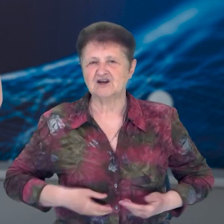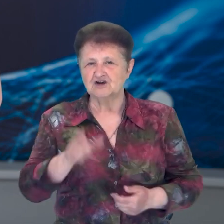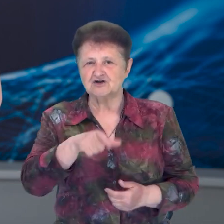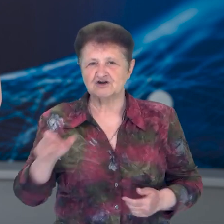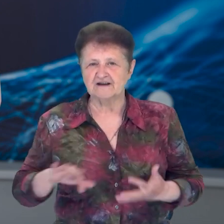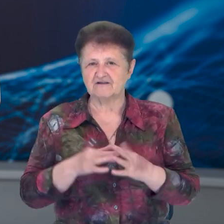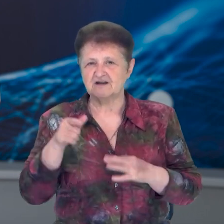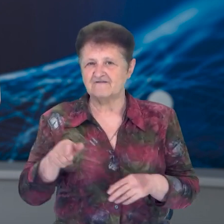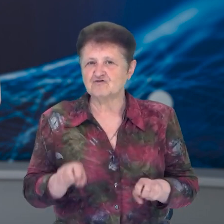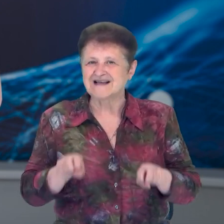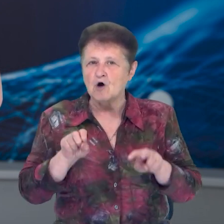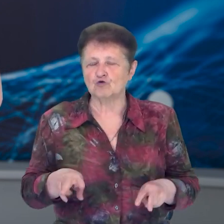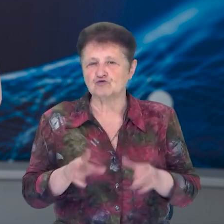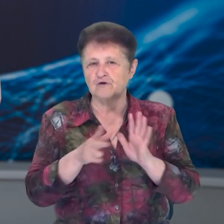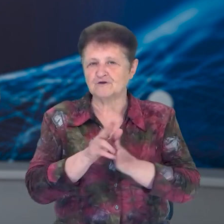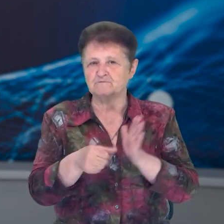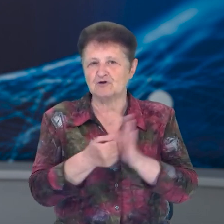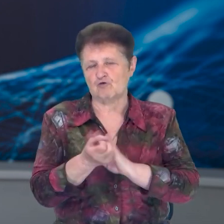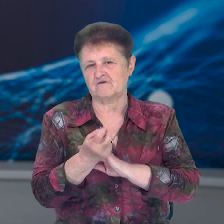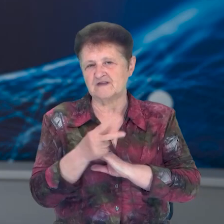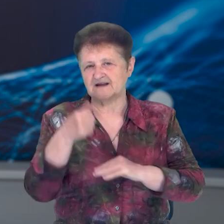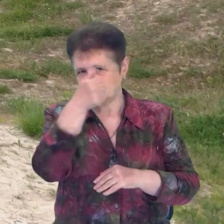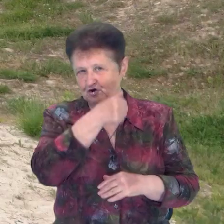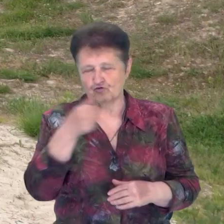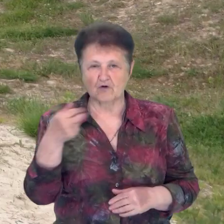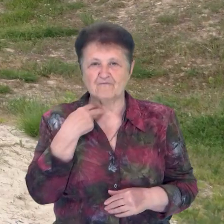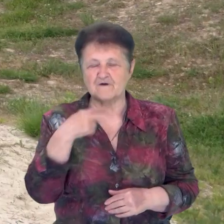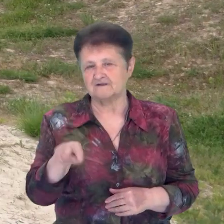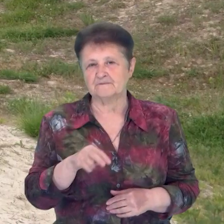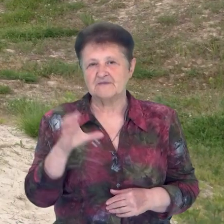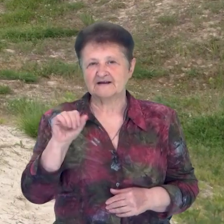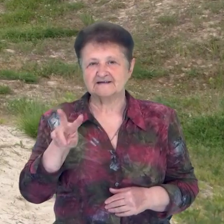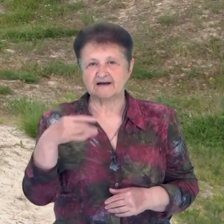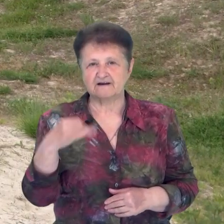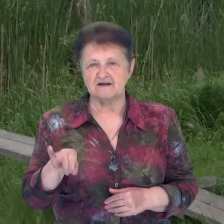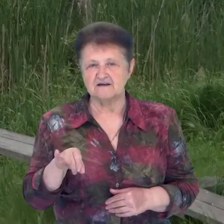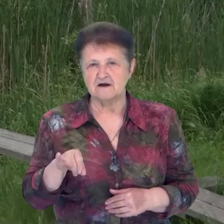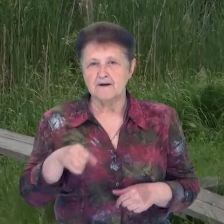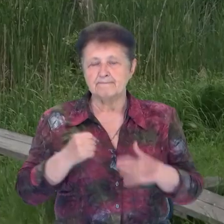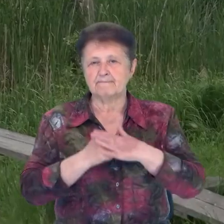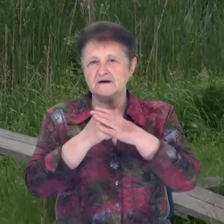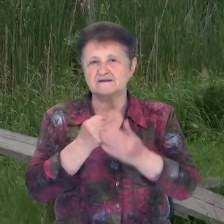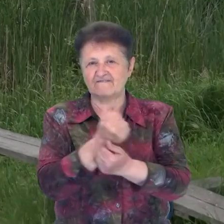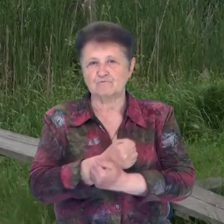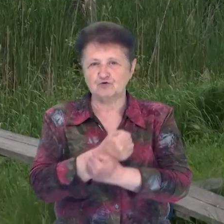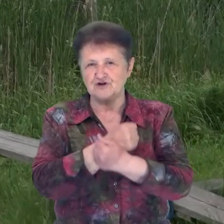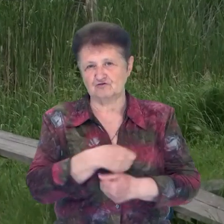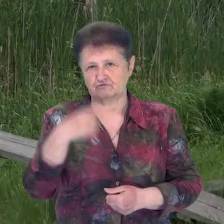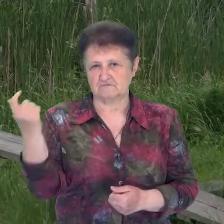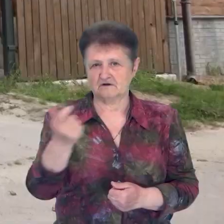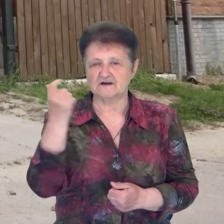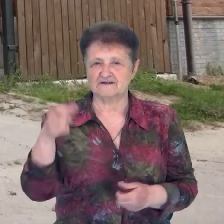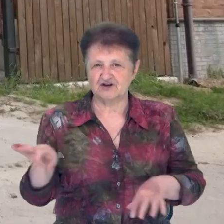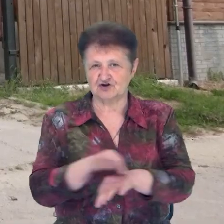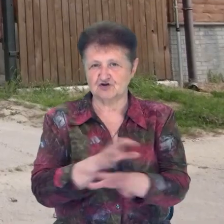Йому загрожує від 8 до 12 років ув'язнення. Сергій Карпачо – власник бази відпочинку у селі Андріївка, проживає там